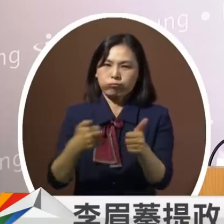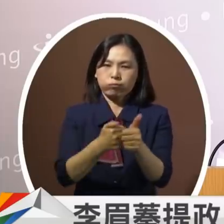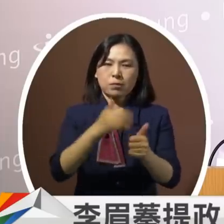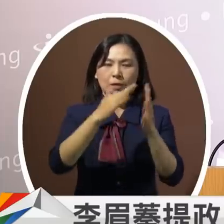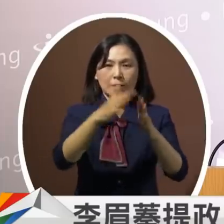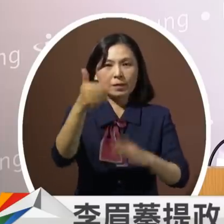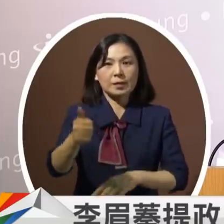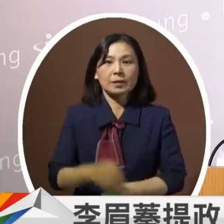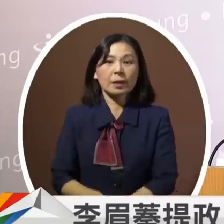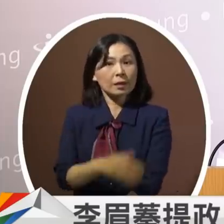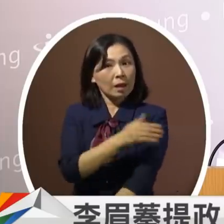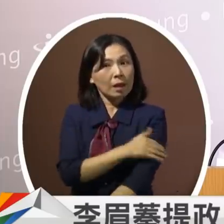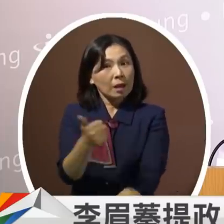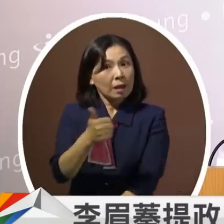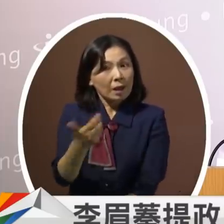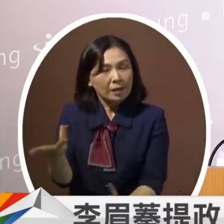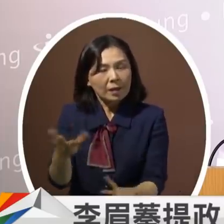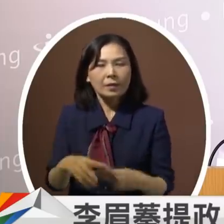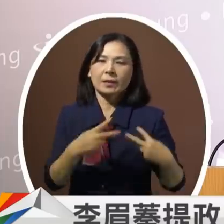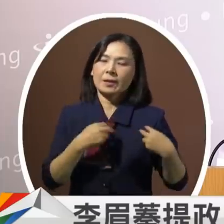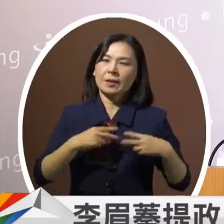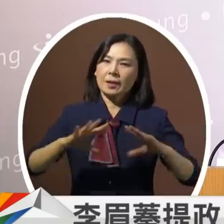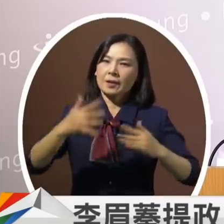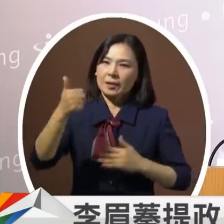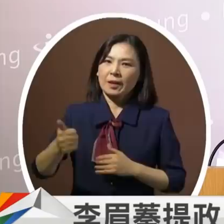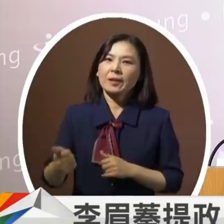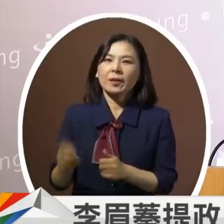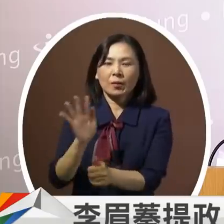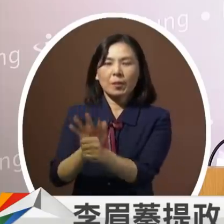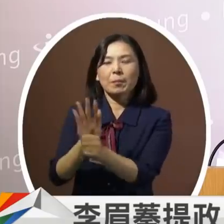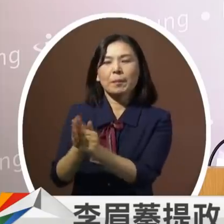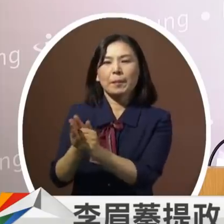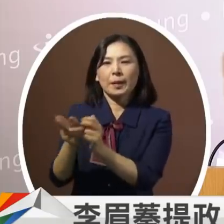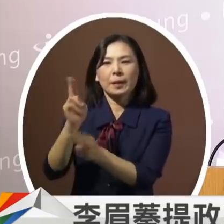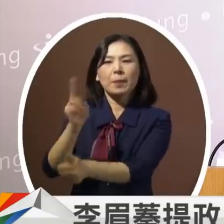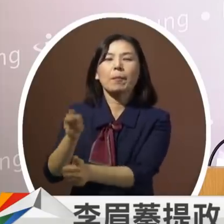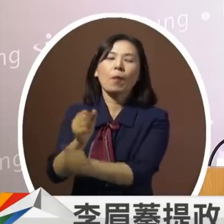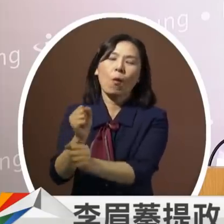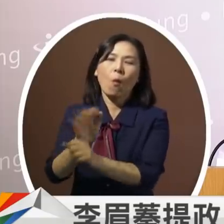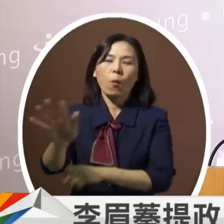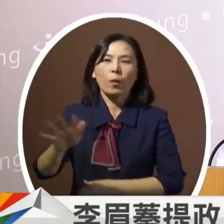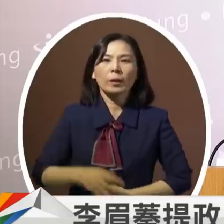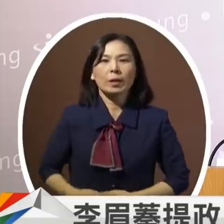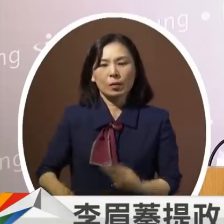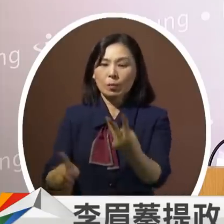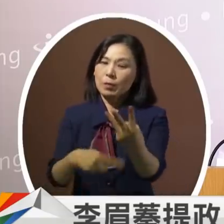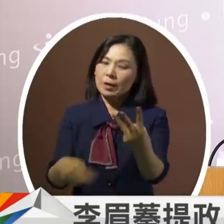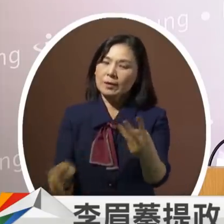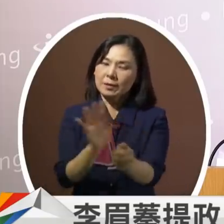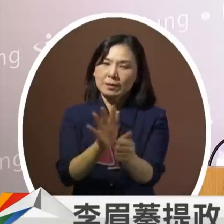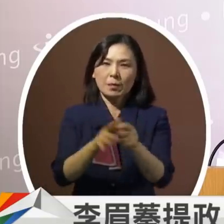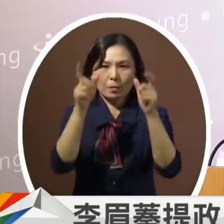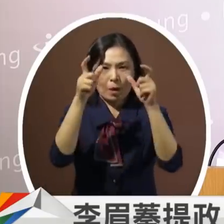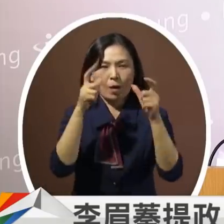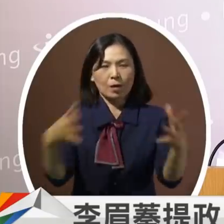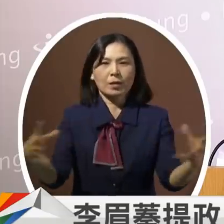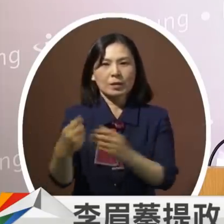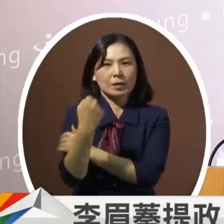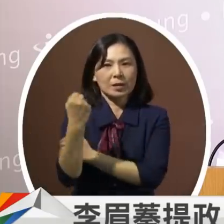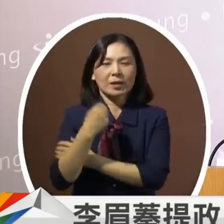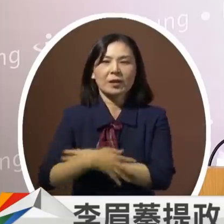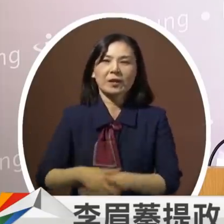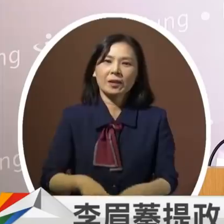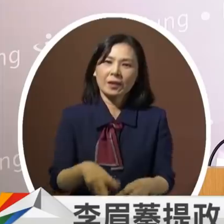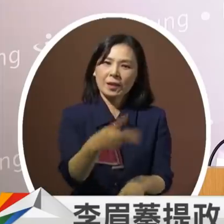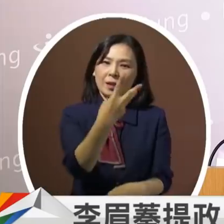陈清迈先生我相信蔡总统绝对会有更好的安排这样我们三个人都可以为高雄打拼三号赢